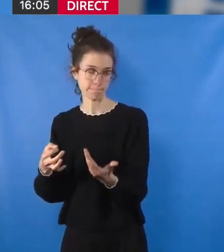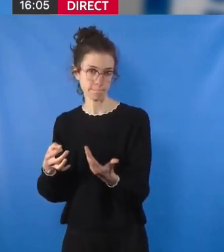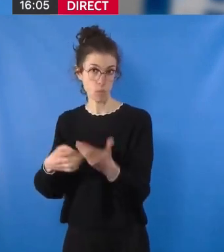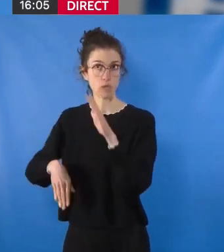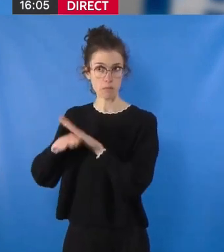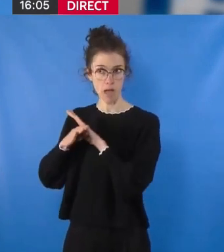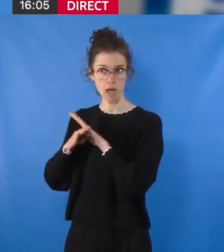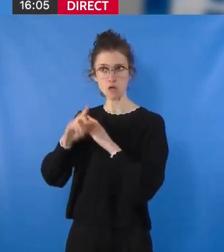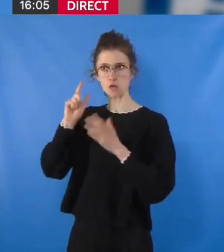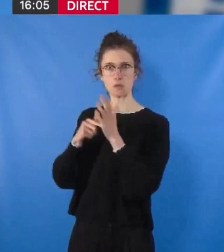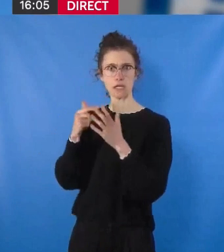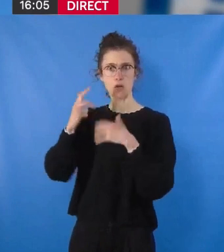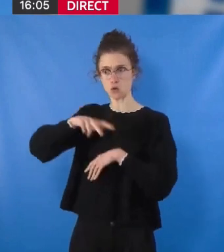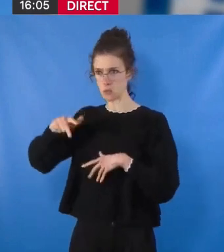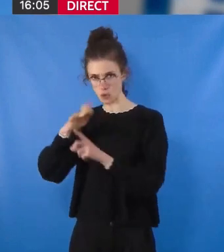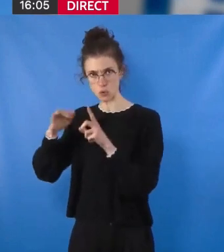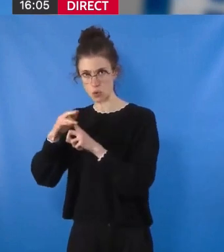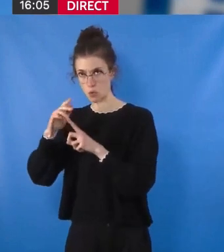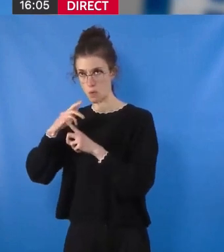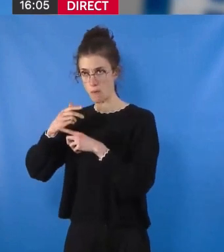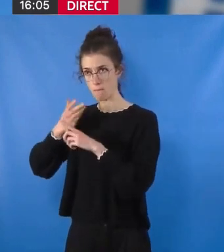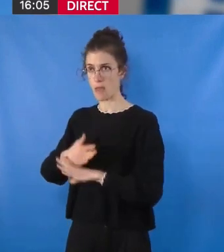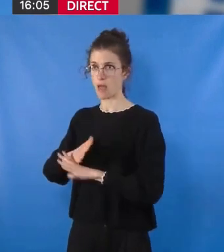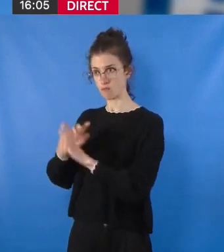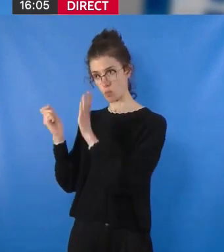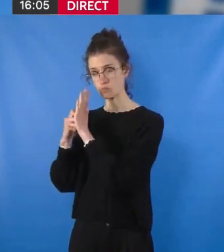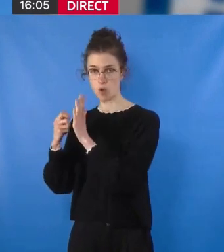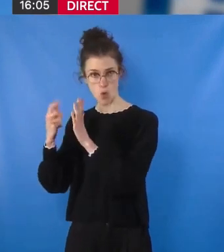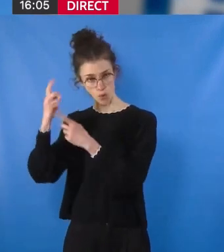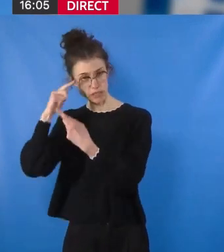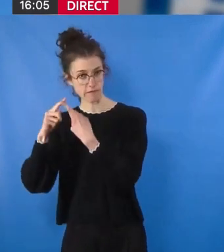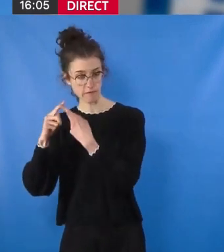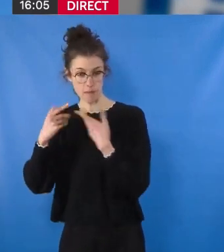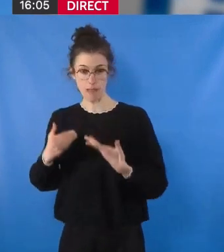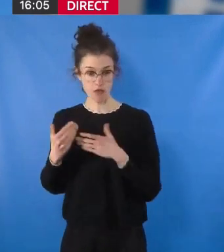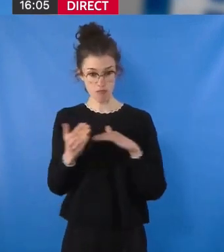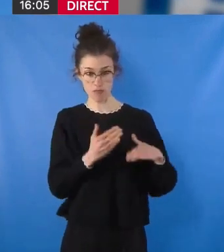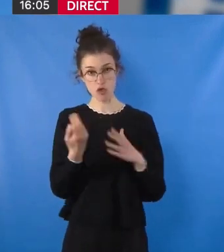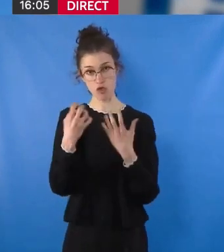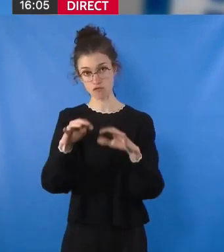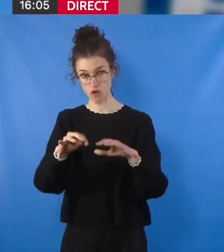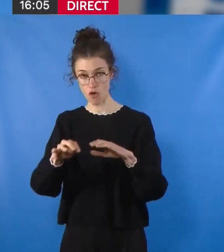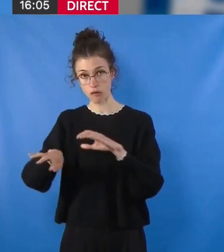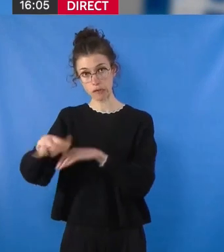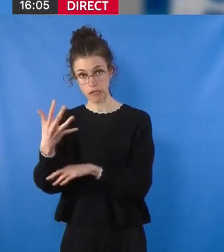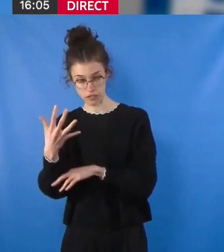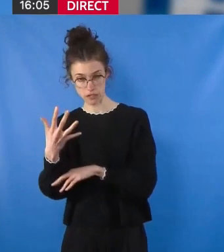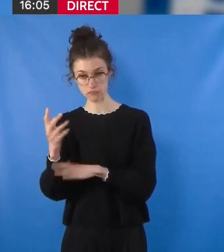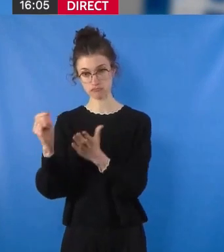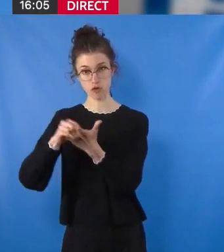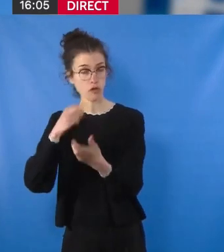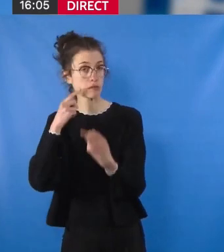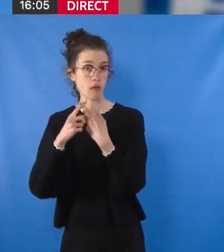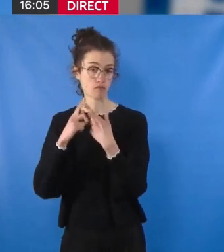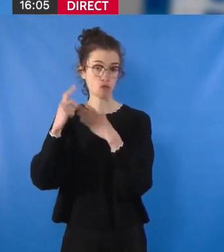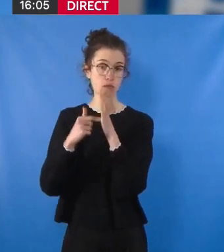Aujourd'hui, nous délibérons sur une programmation de 915 logements basés sur la réalisation 2023, soit